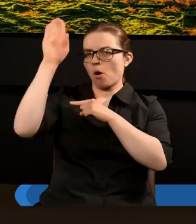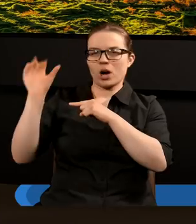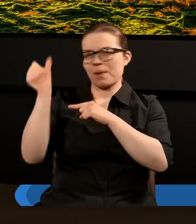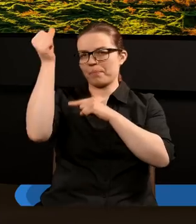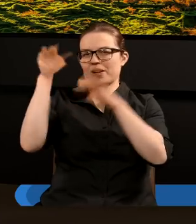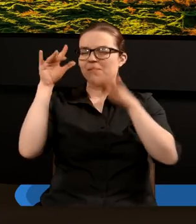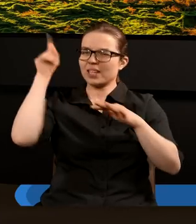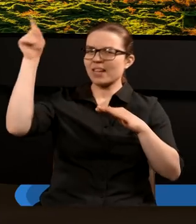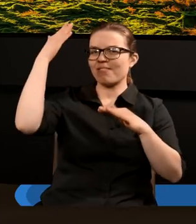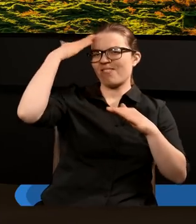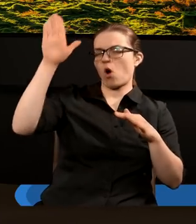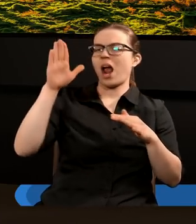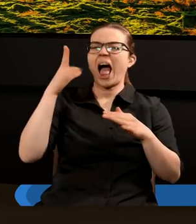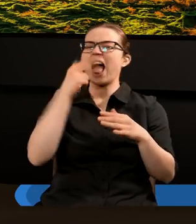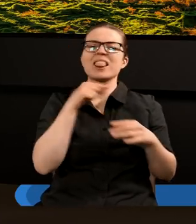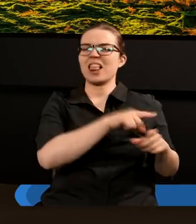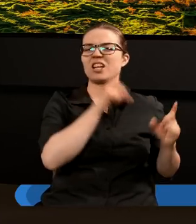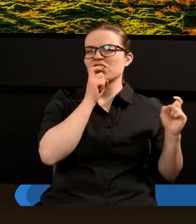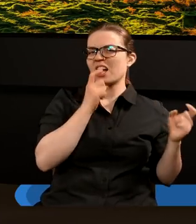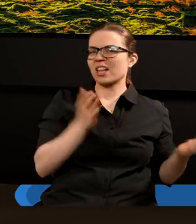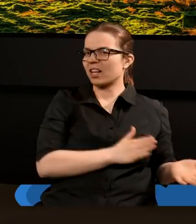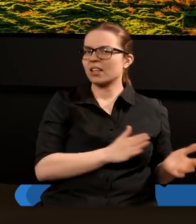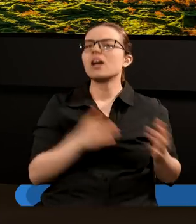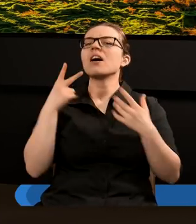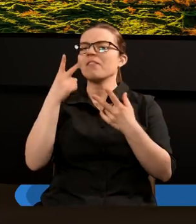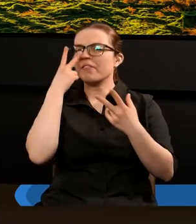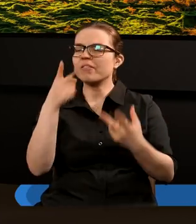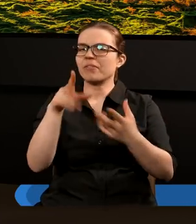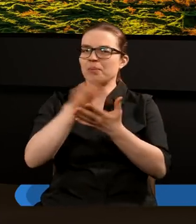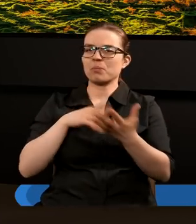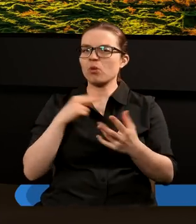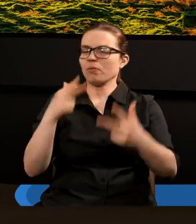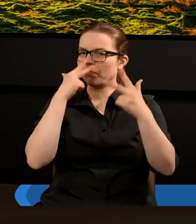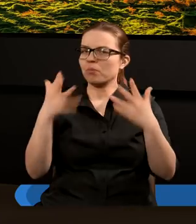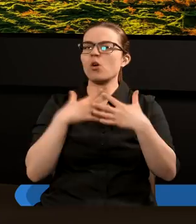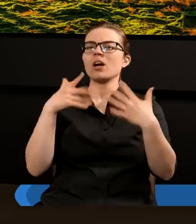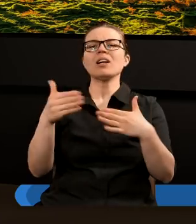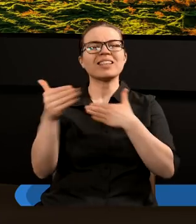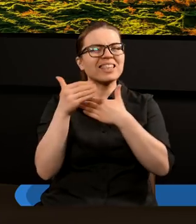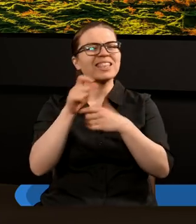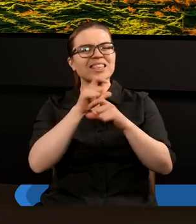i Jego wolę. Biblia nam w jasny sposób pokazuje, że końcówka historii tego świata będzie